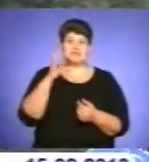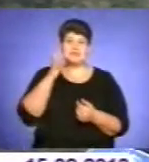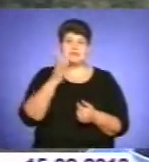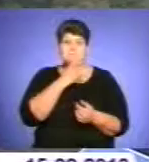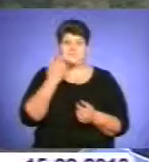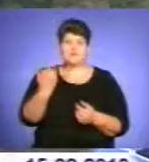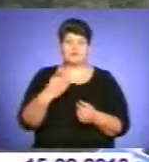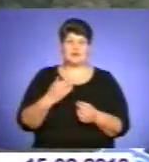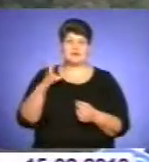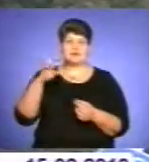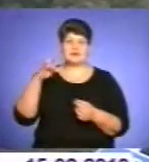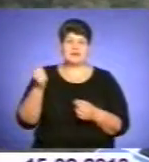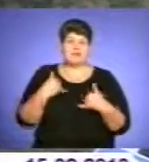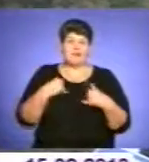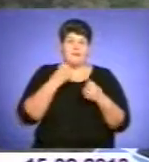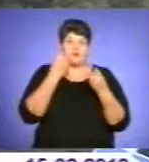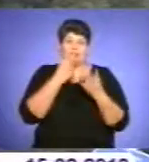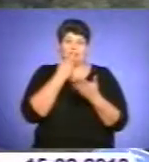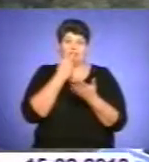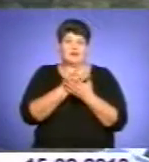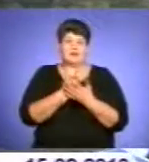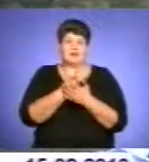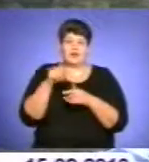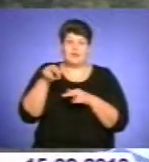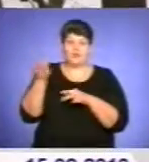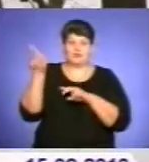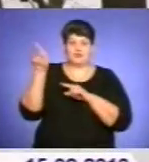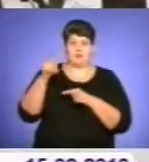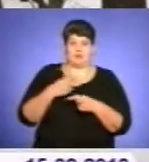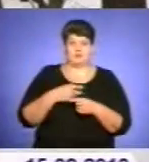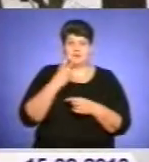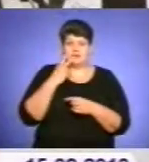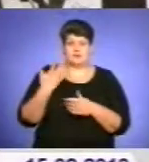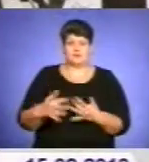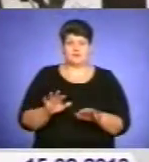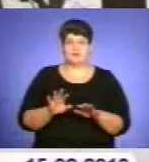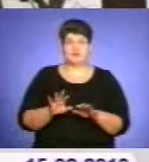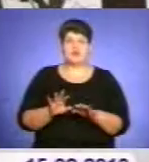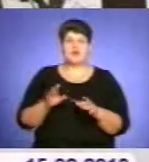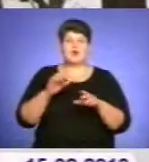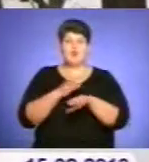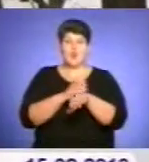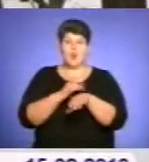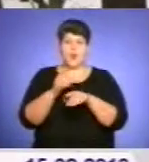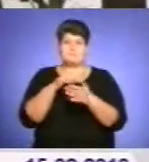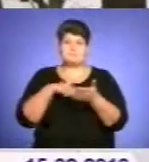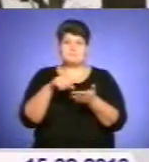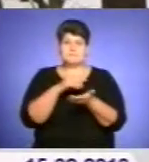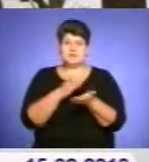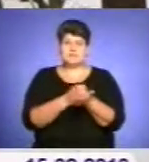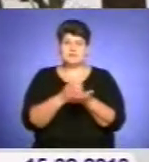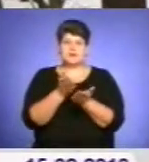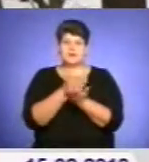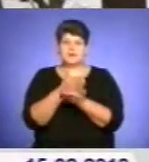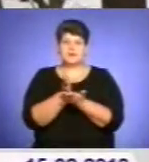сніги. Вона казала, я просто дивлюся на це, я не ходжу там. Компас, телефон, термос, тепловзуття та одяг – основні